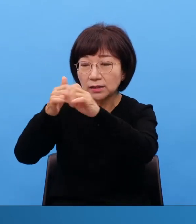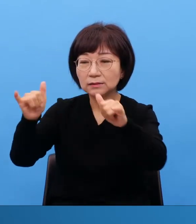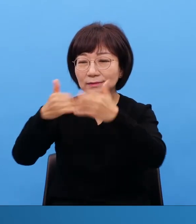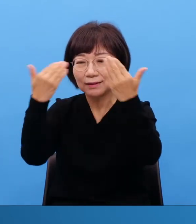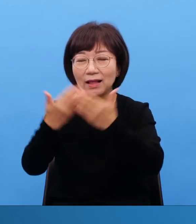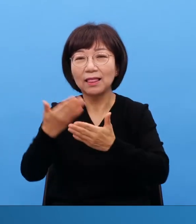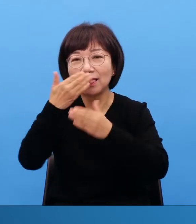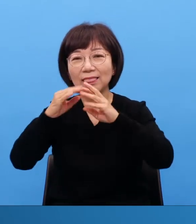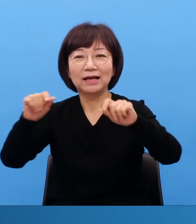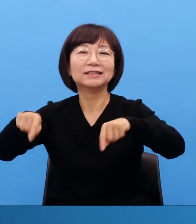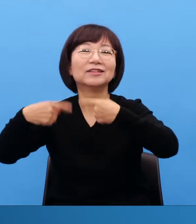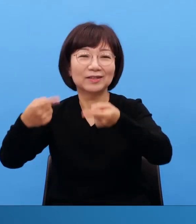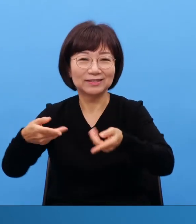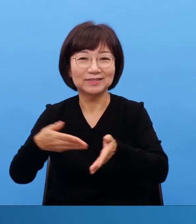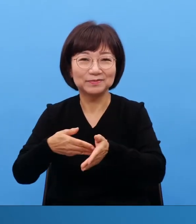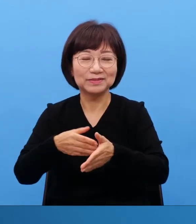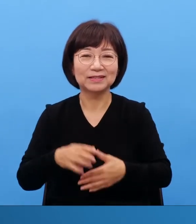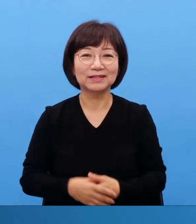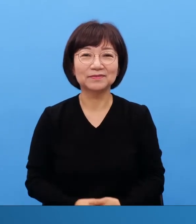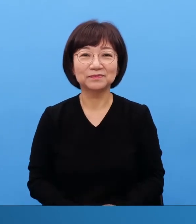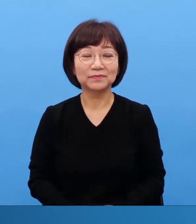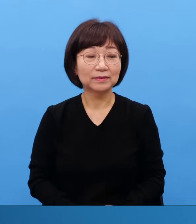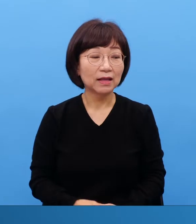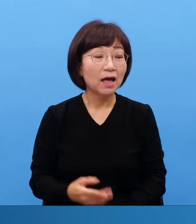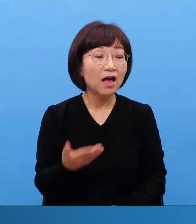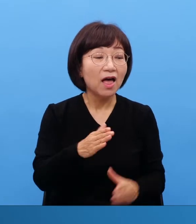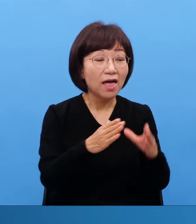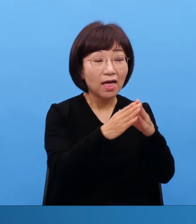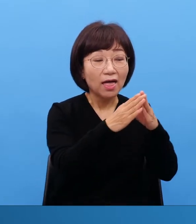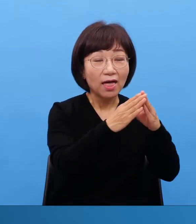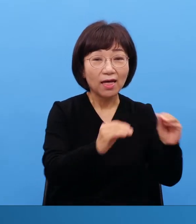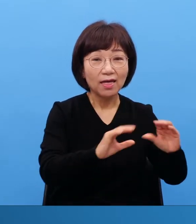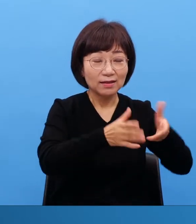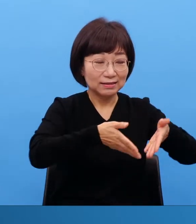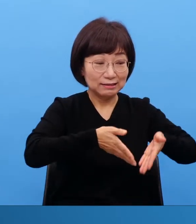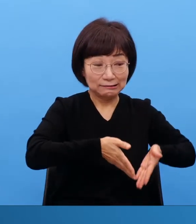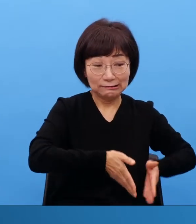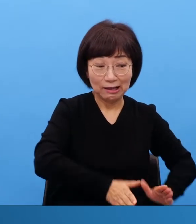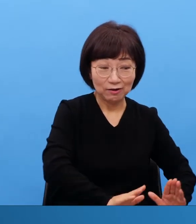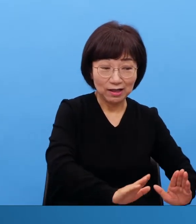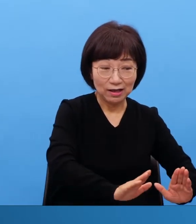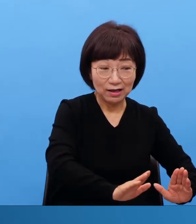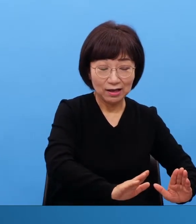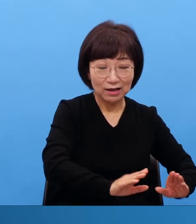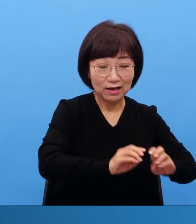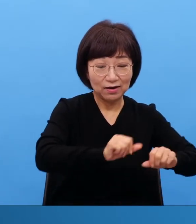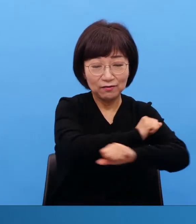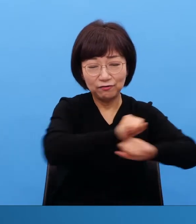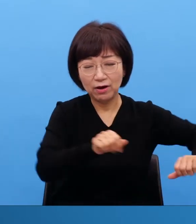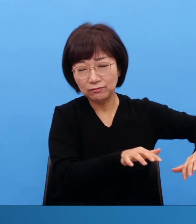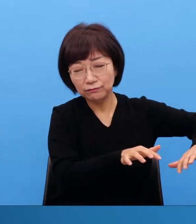많이 들어갔습니다마는 애급에서 태어나서 가난한 땅까지 들어간 사람은 두 사람 아닙니까?